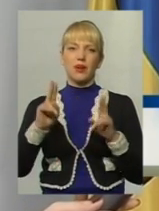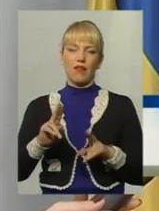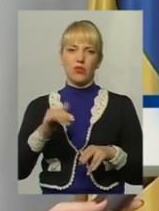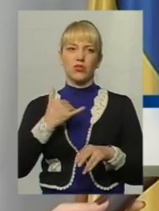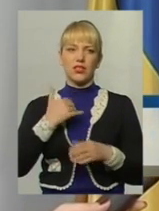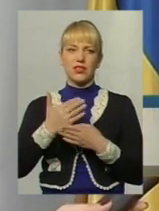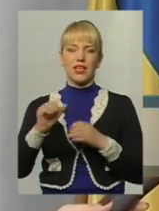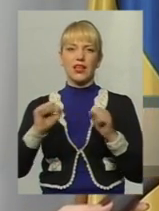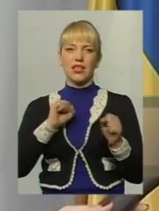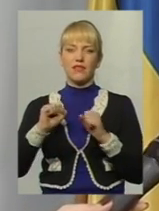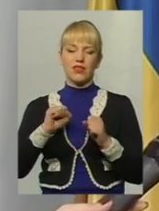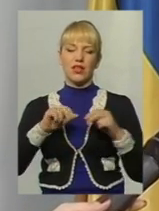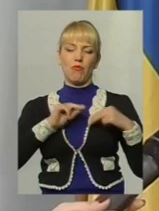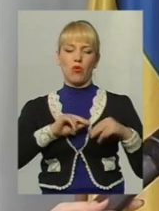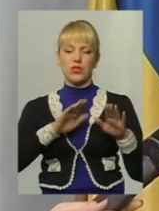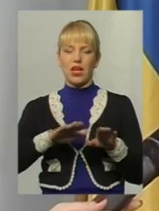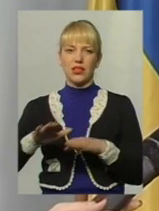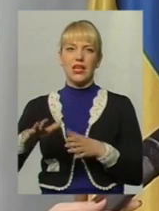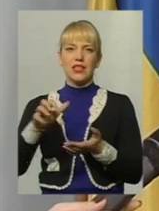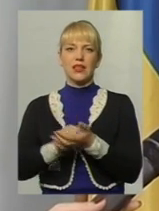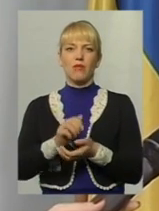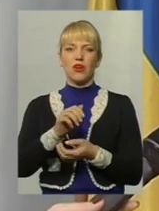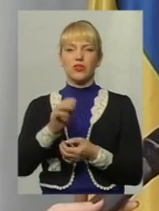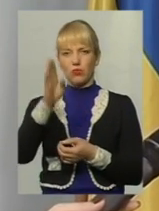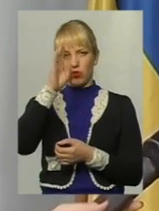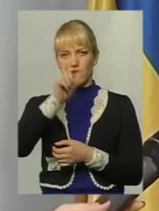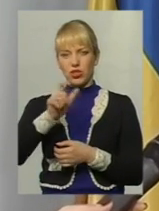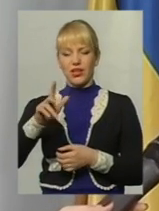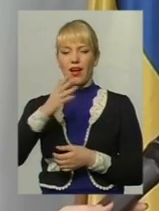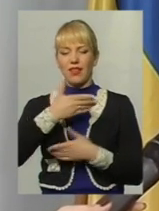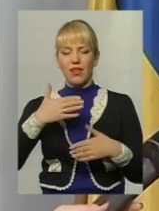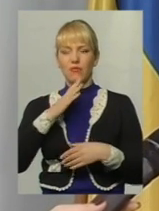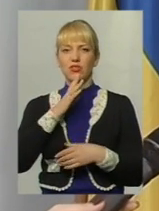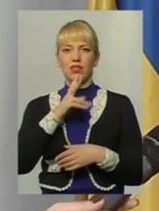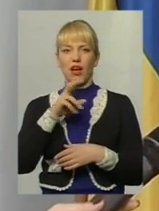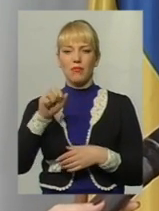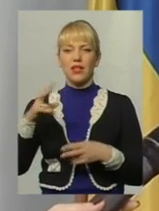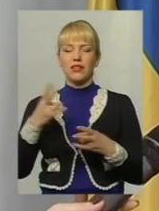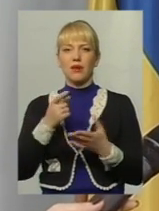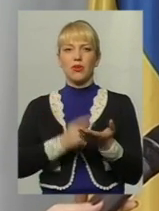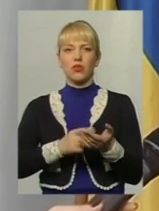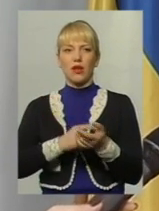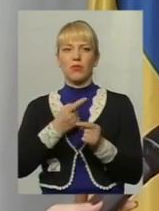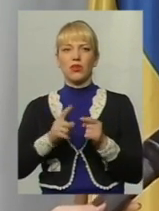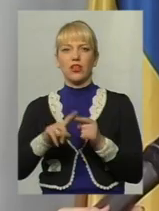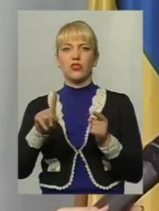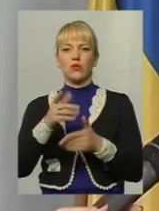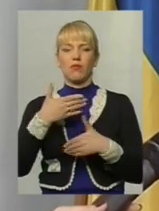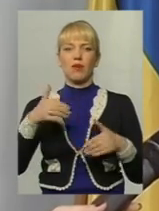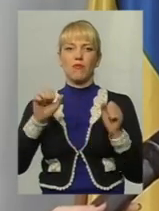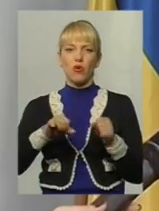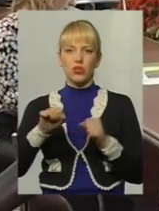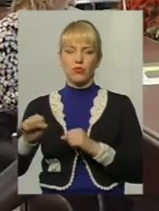ці керівні посади займають мужчини. Нам, жінкам, приходиться постійно доказувати про те, що ми можемо